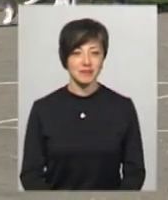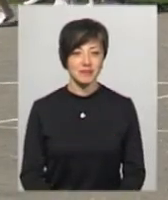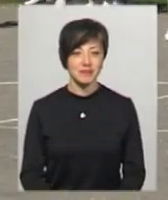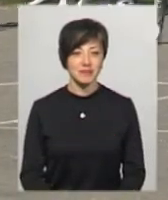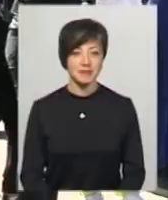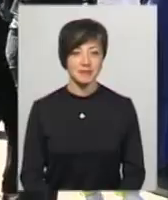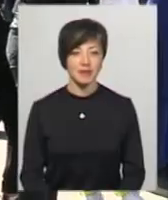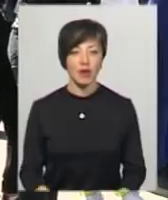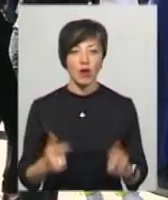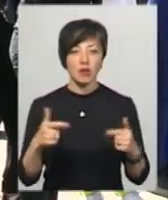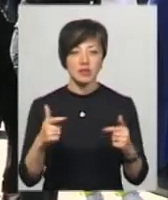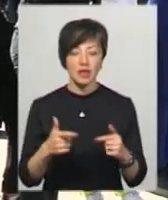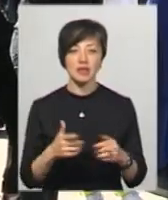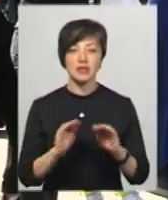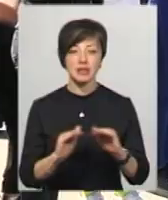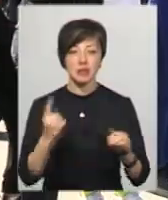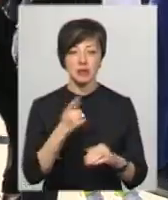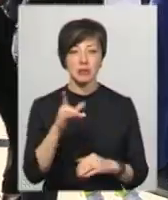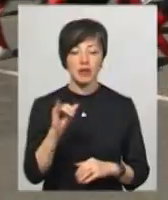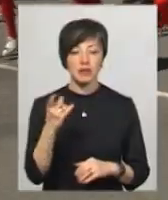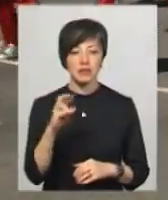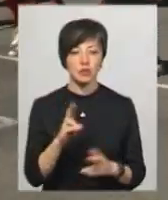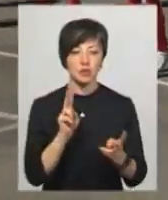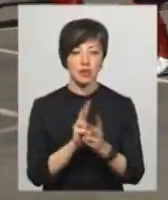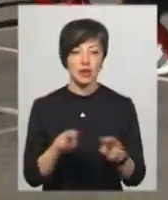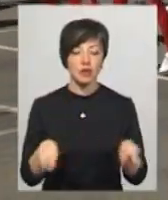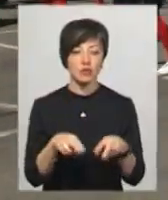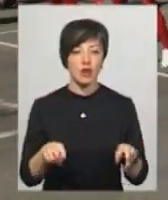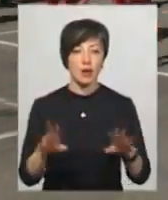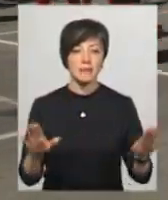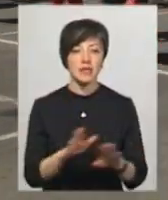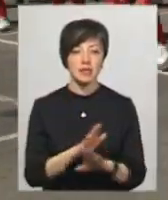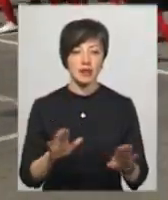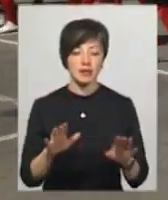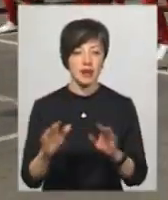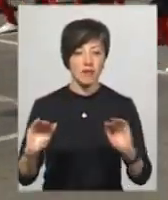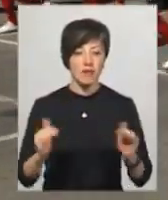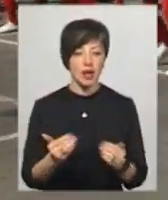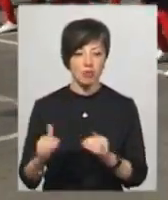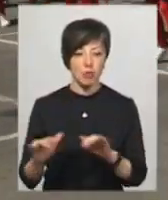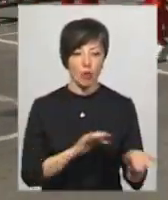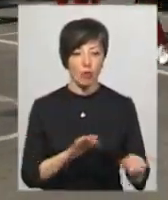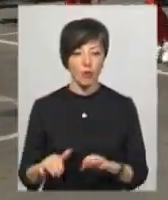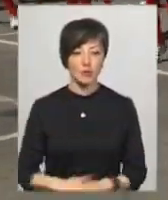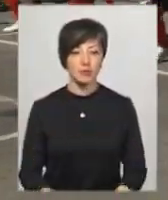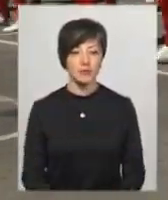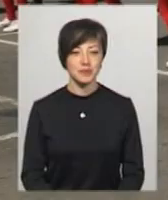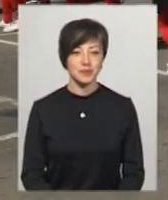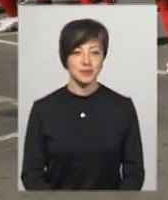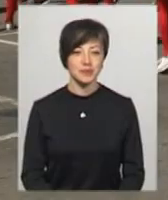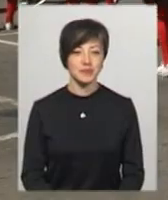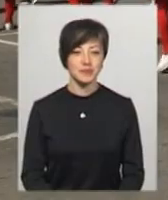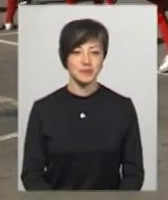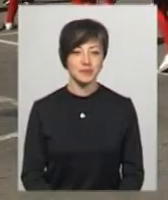Хостей з Донецька школярі першої гімназії зустріли танцювально-пісенним флешмобом. Ми любили наші зустрі, ми маємо